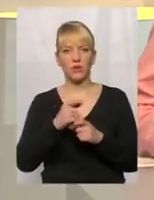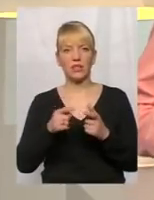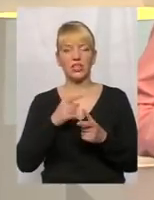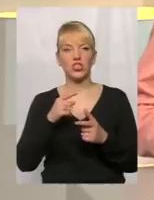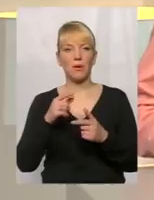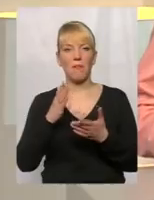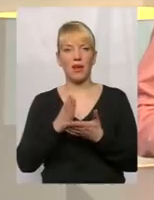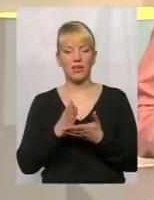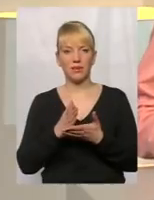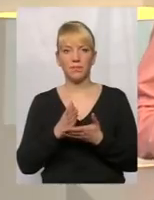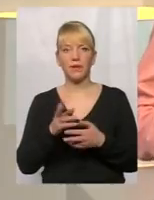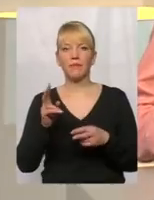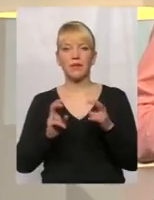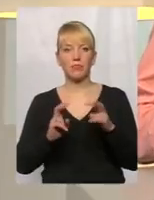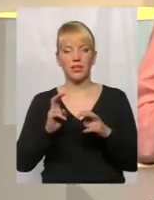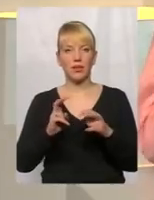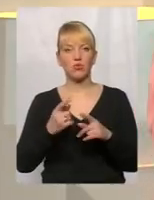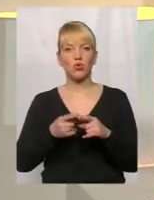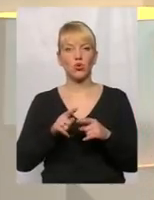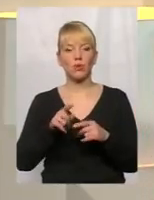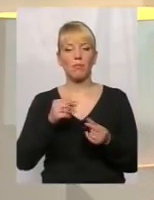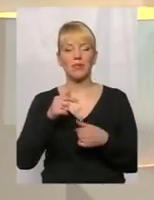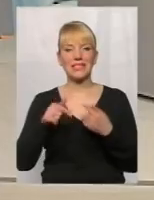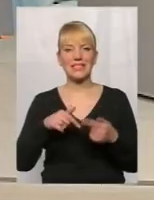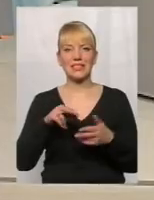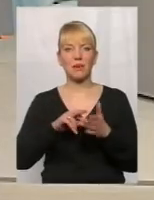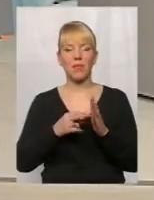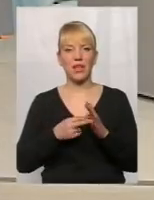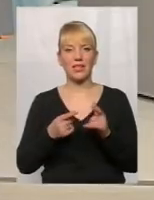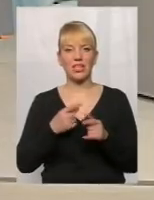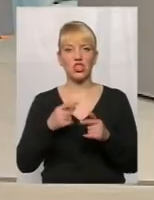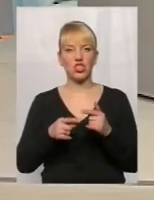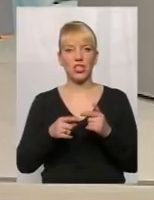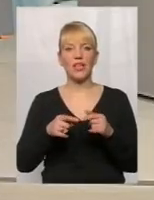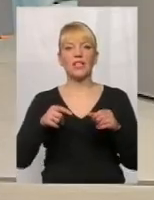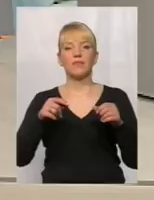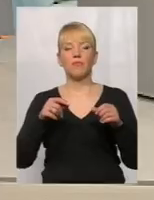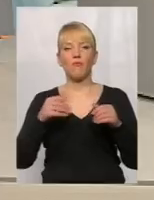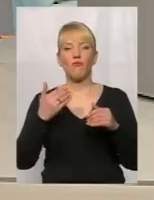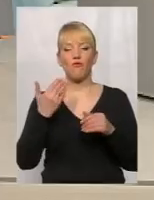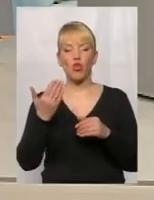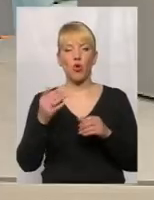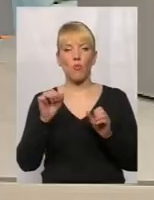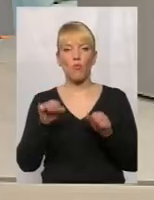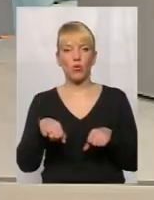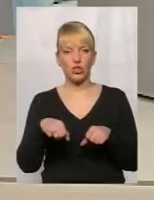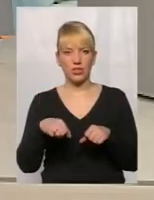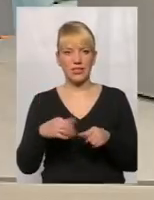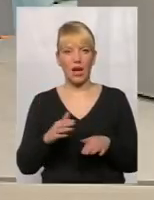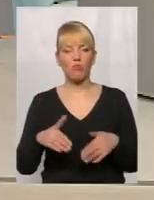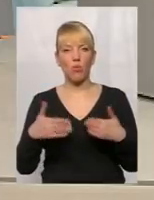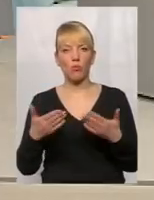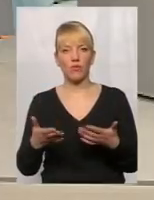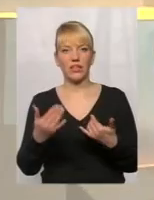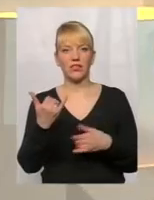має підприємство той бізнес-план, і що воно може запропонувати на